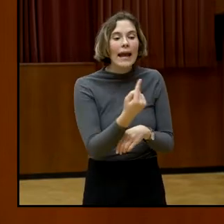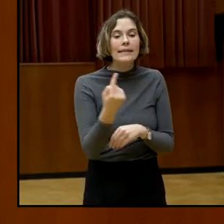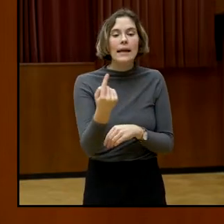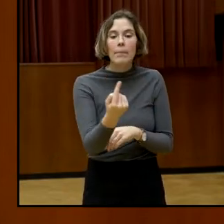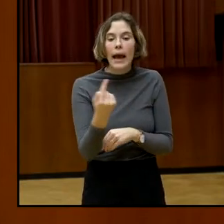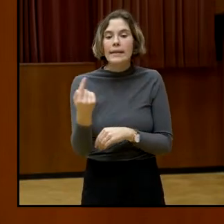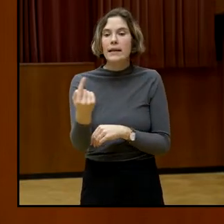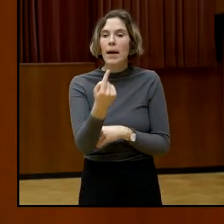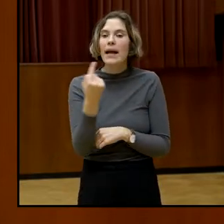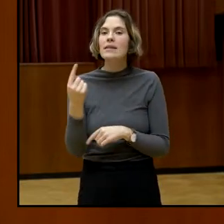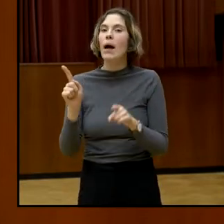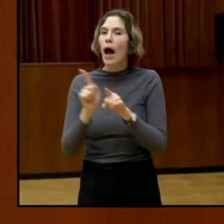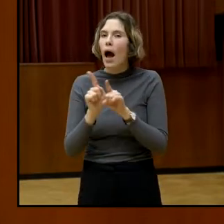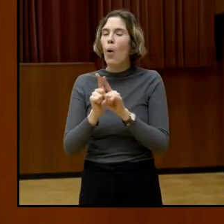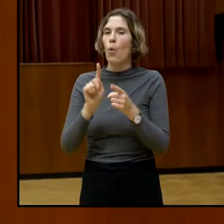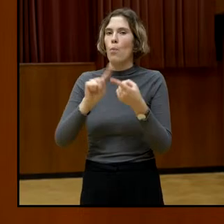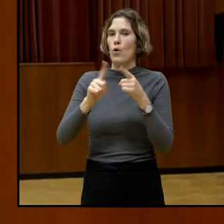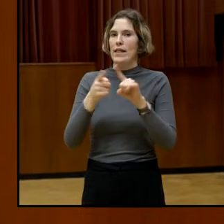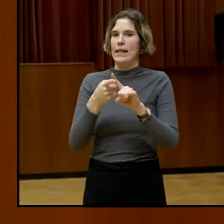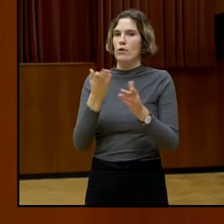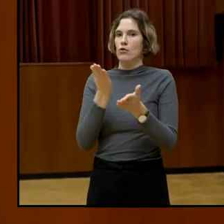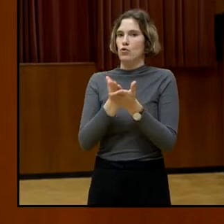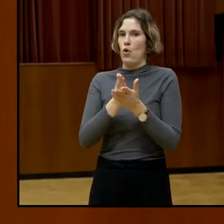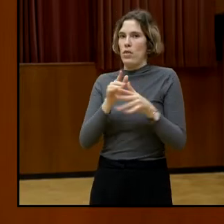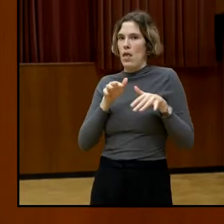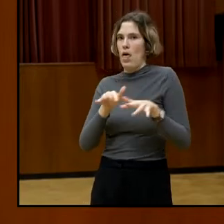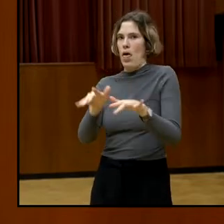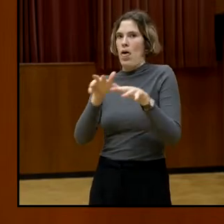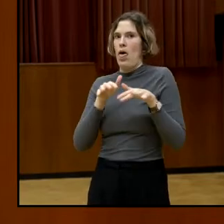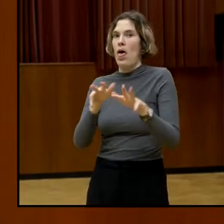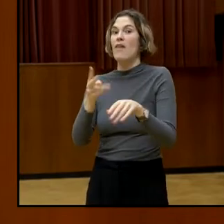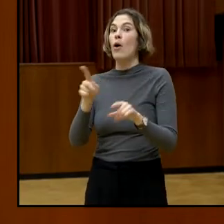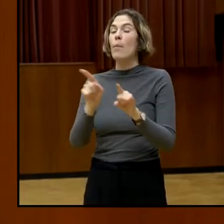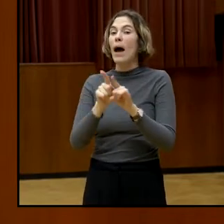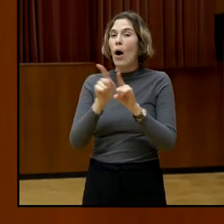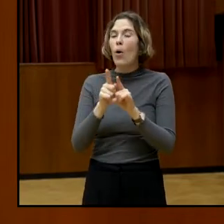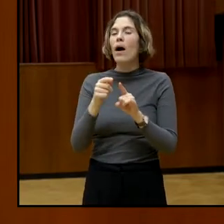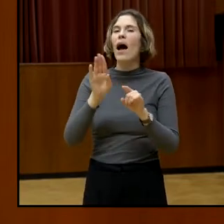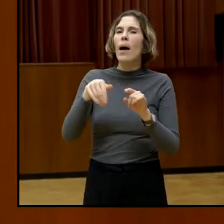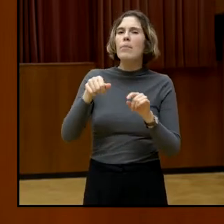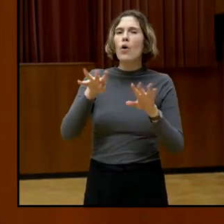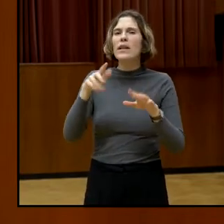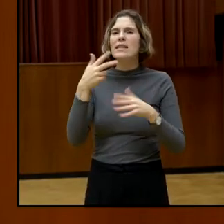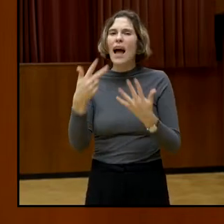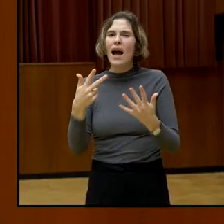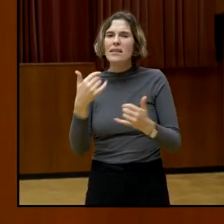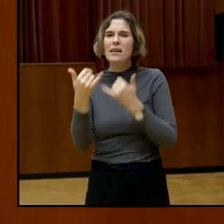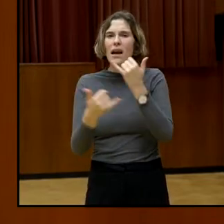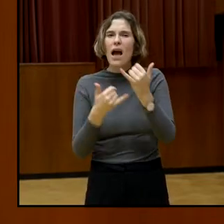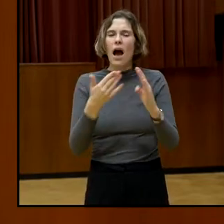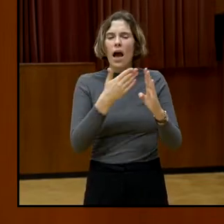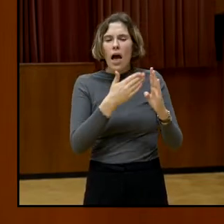die neoliberale Strömung seit den 1980ern ausgehend aus Amerika